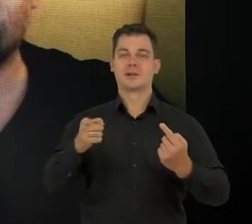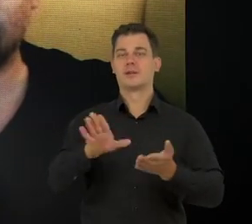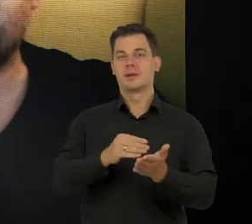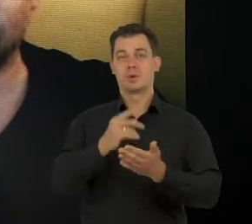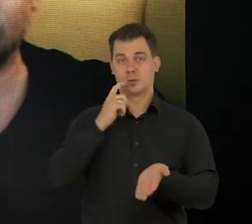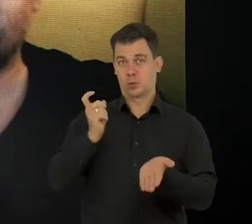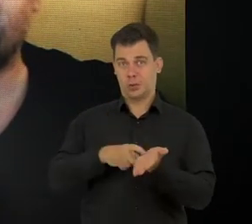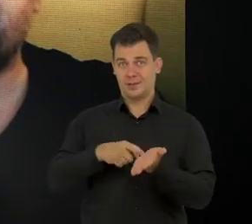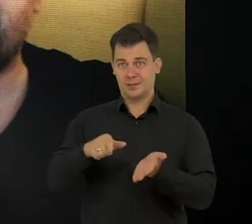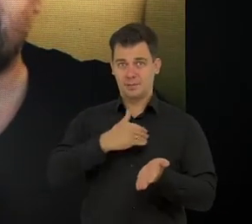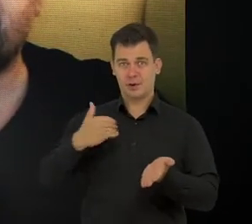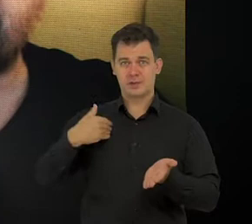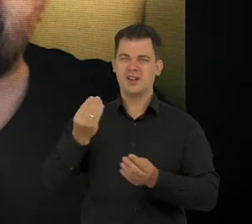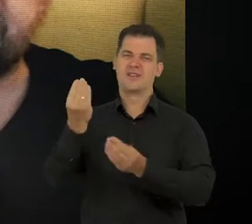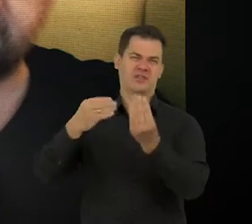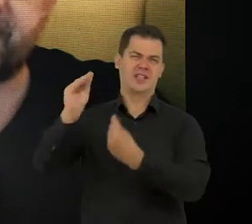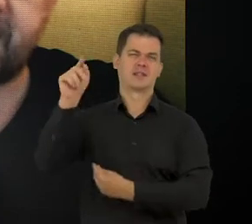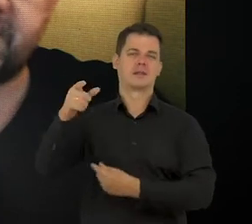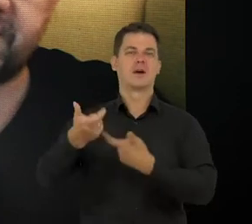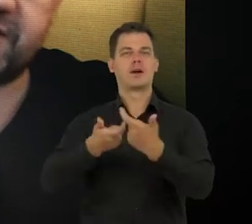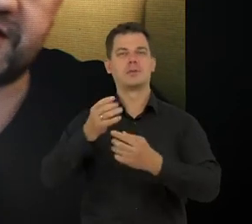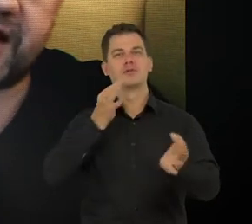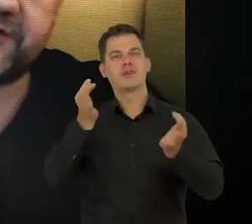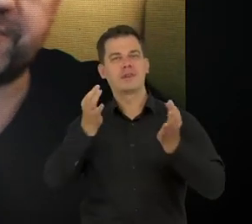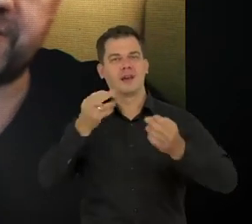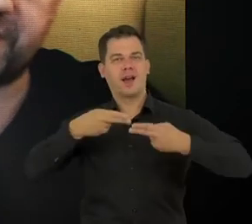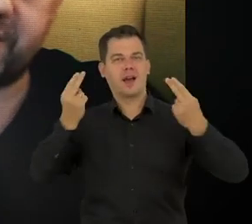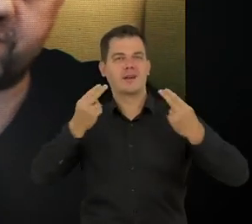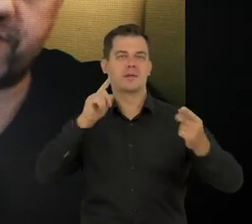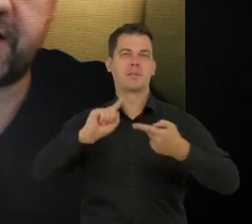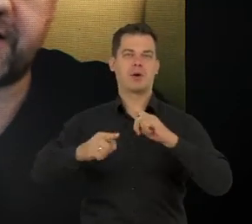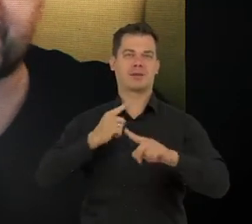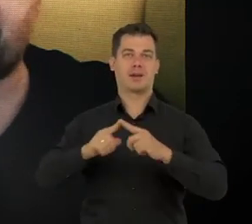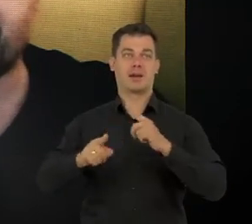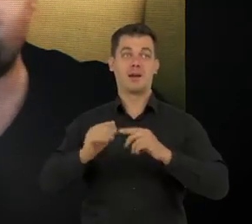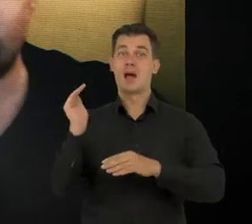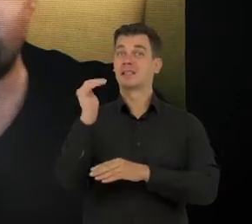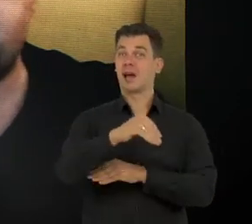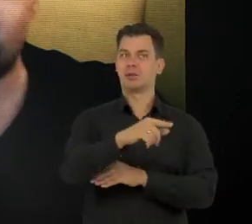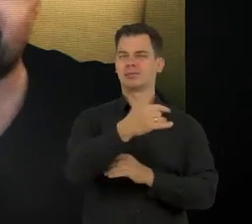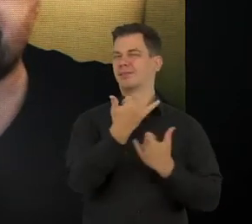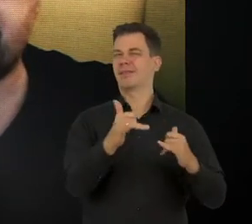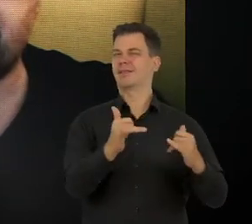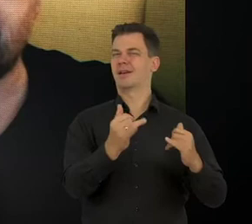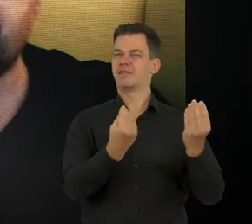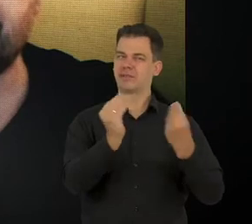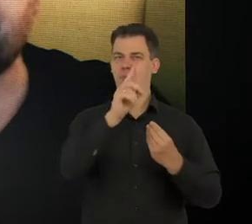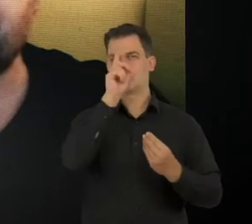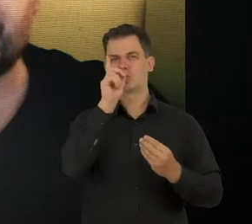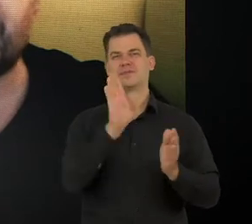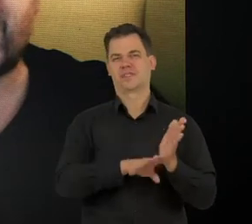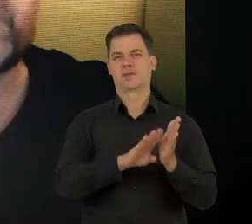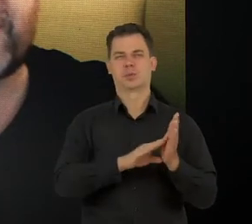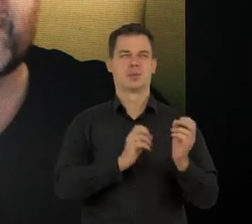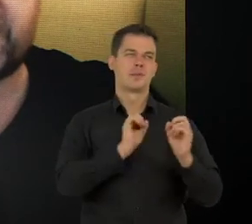Twitter jest opanowany bardziej przez dziennikarzy i polityków, a na Zachodzie jest trochę inaczej. Tak więc w